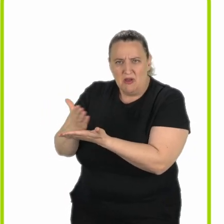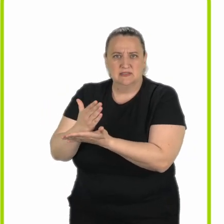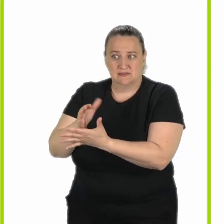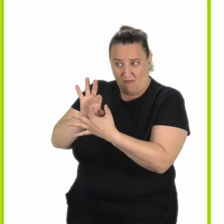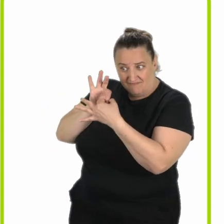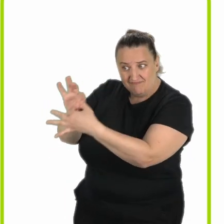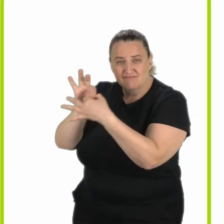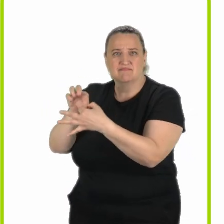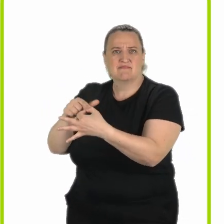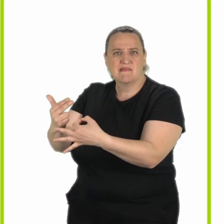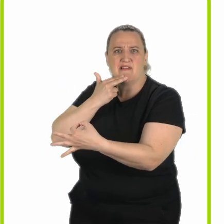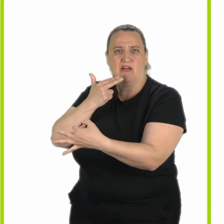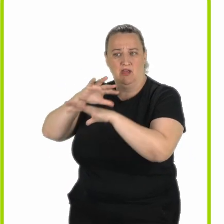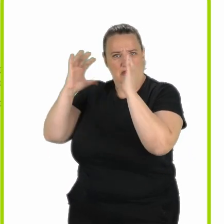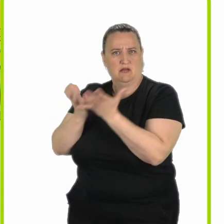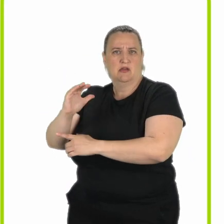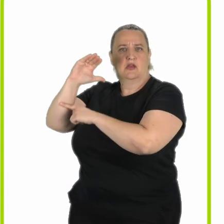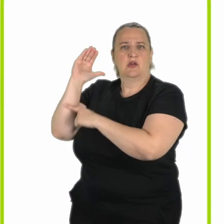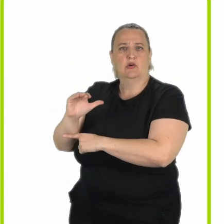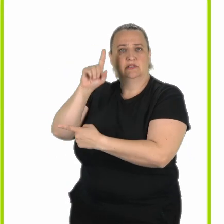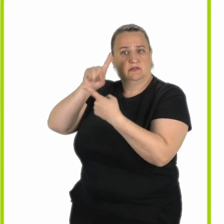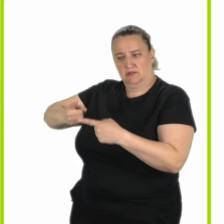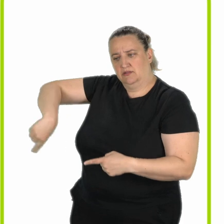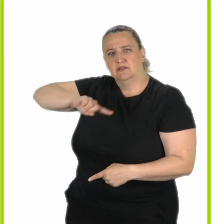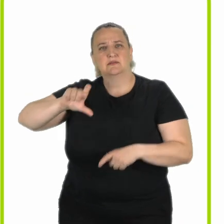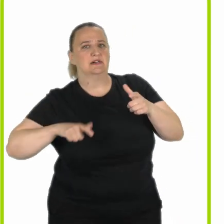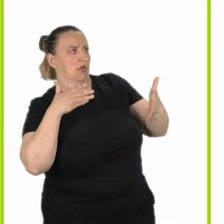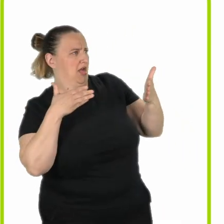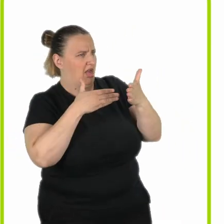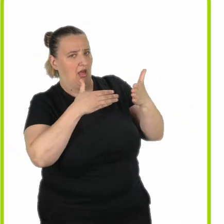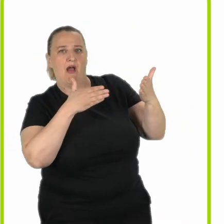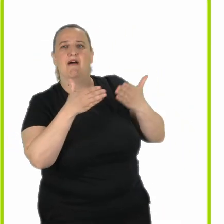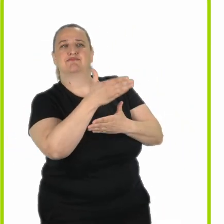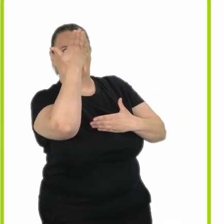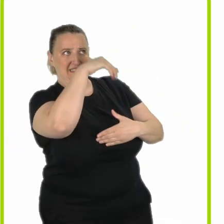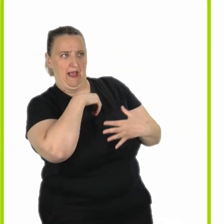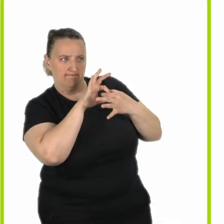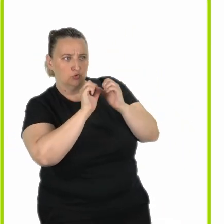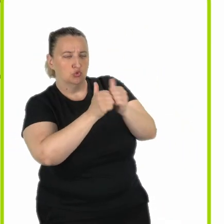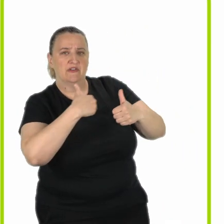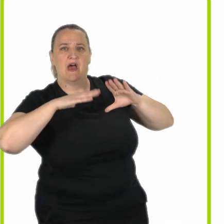et d'une mise en relation de qualité, quelle que soit la porte d'entrée utilisée localement par la personne.